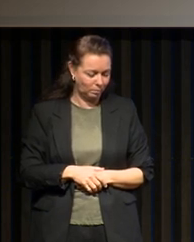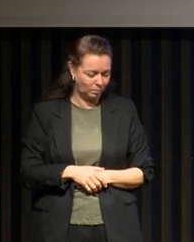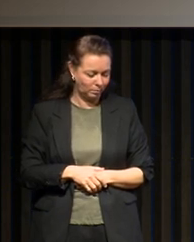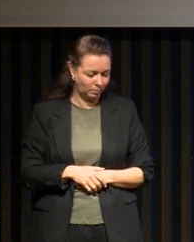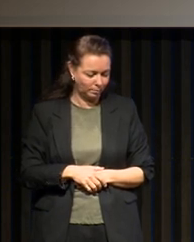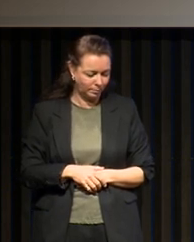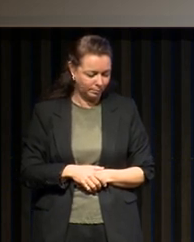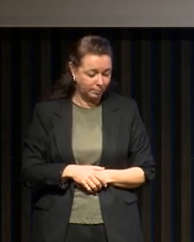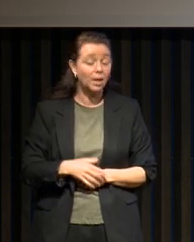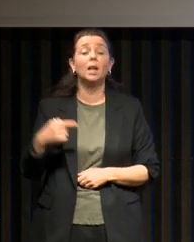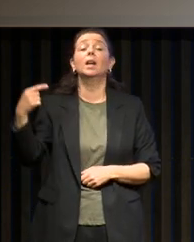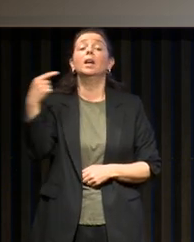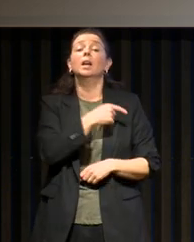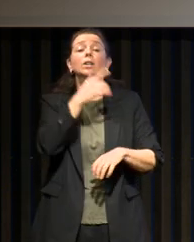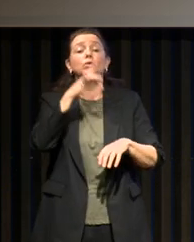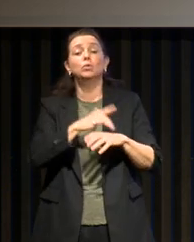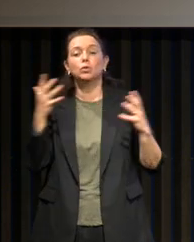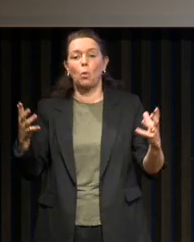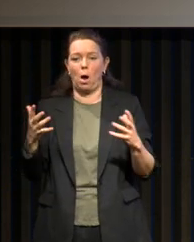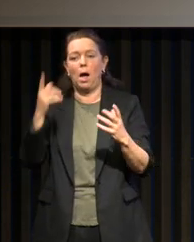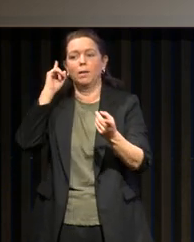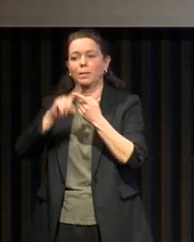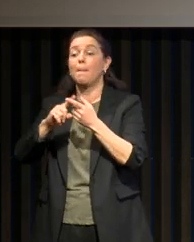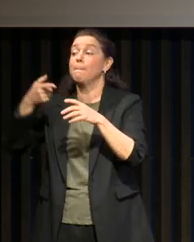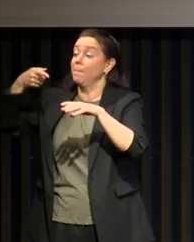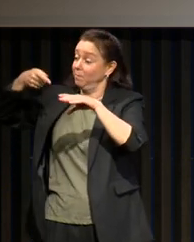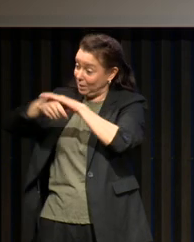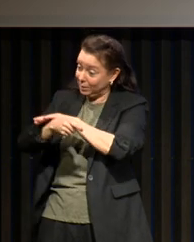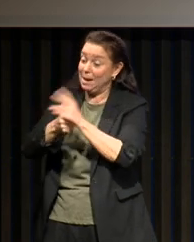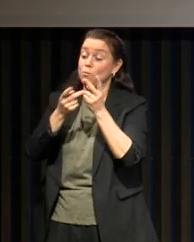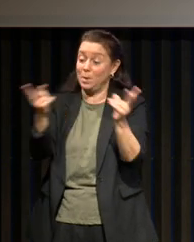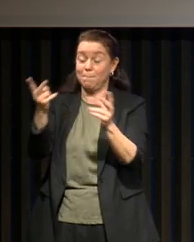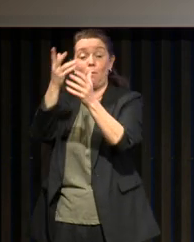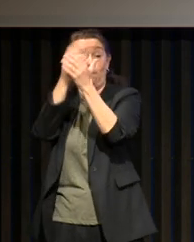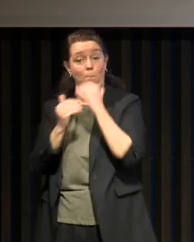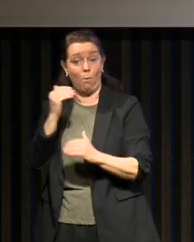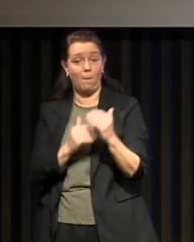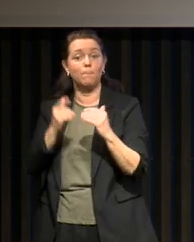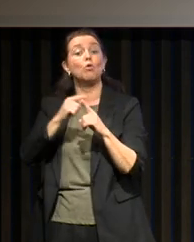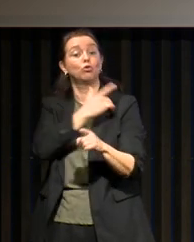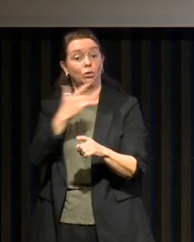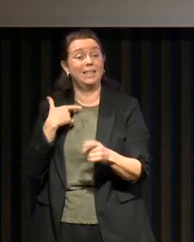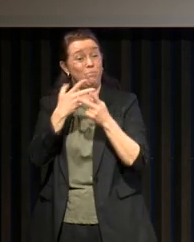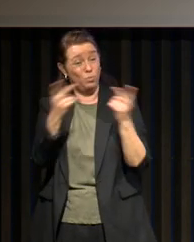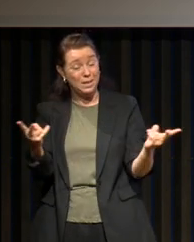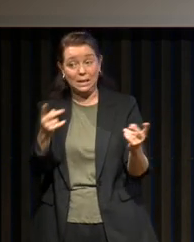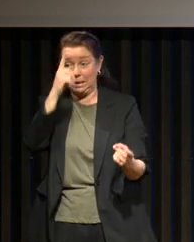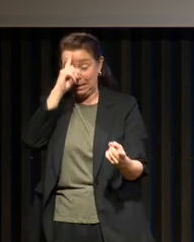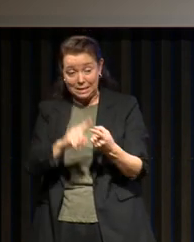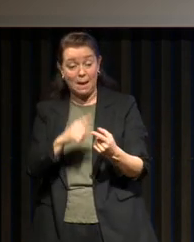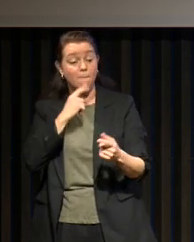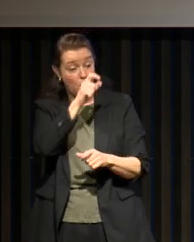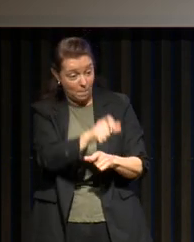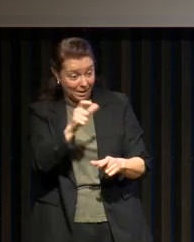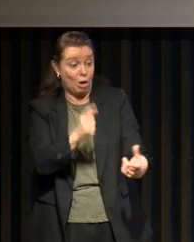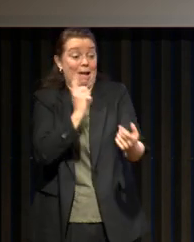Il a fait le plus gros programme financé publiquement de santé publique, justement, autour d'une santé personnalisée,